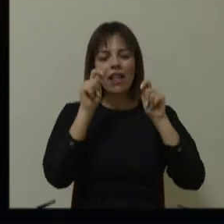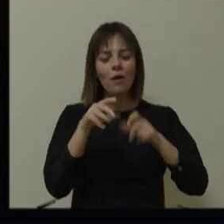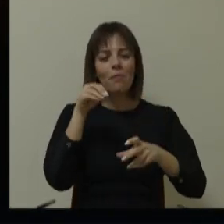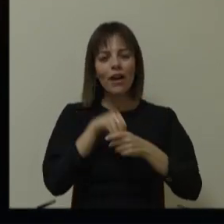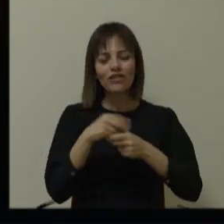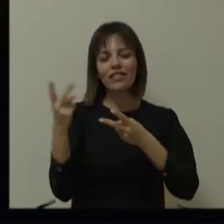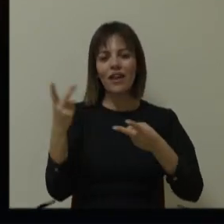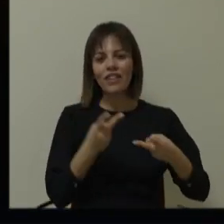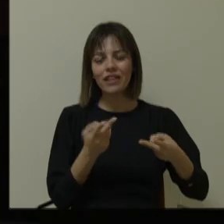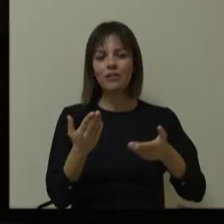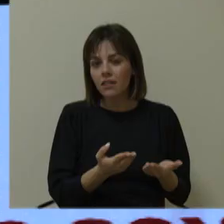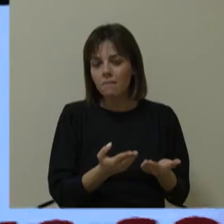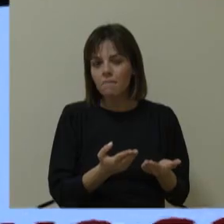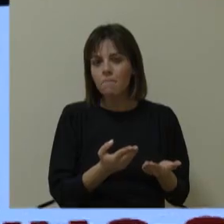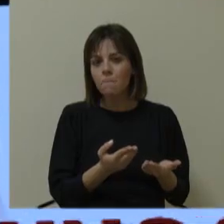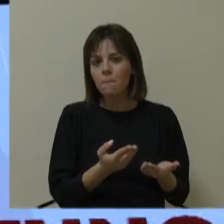sahneye davet ediyoruz.